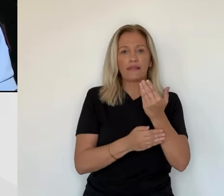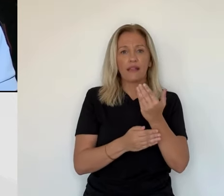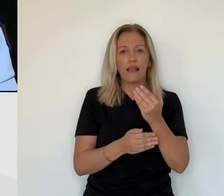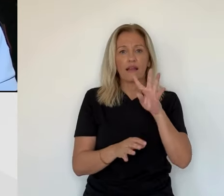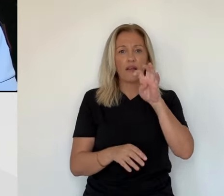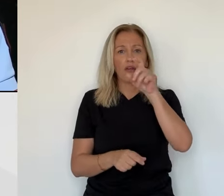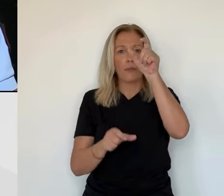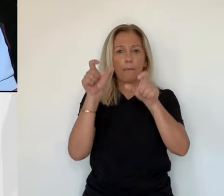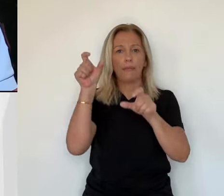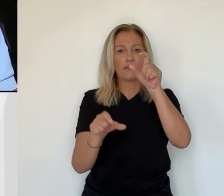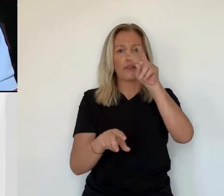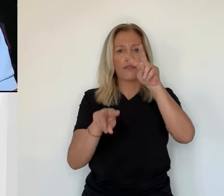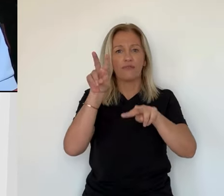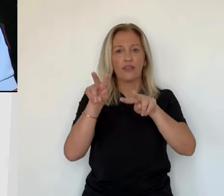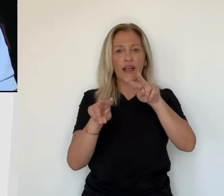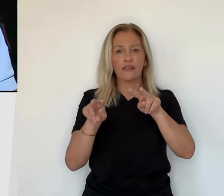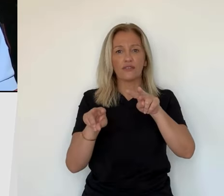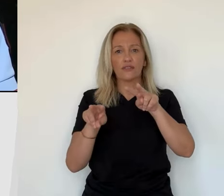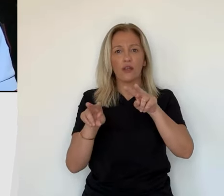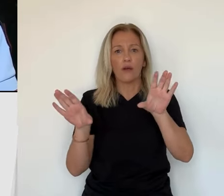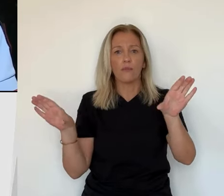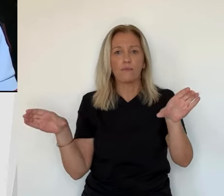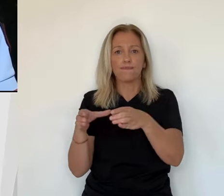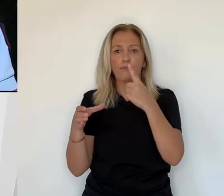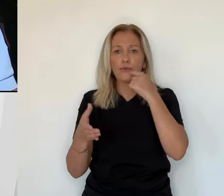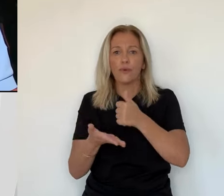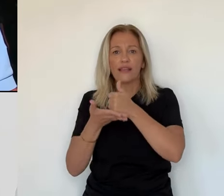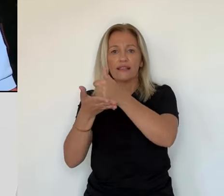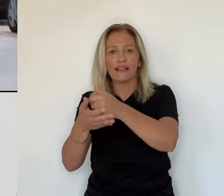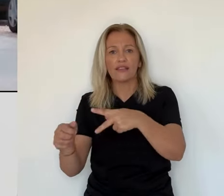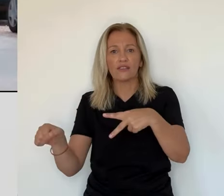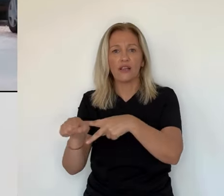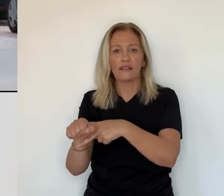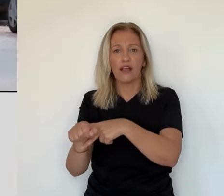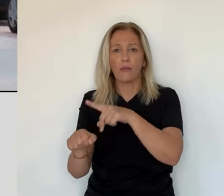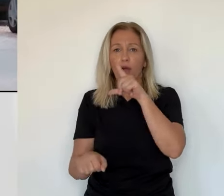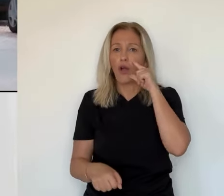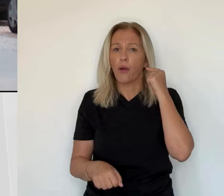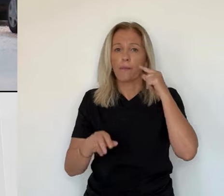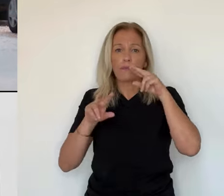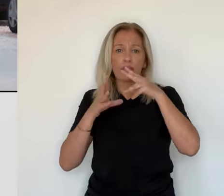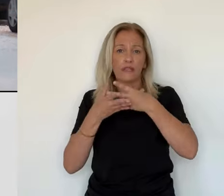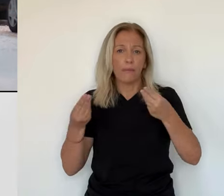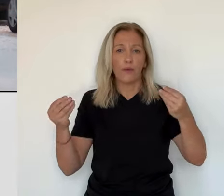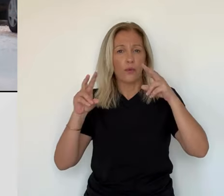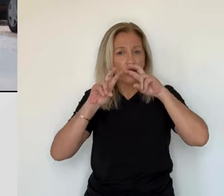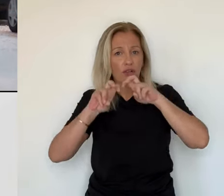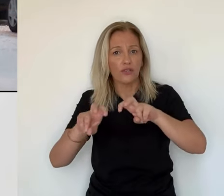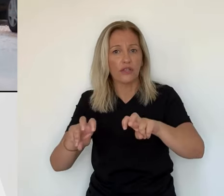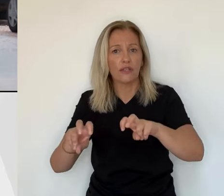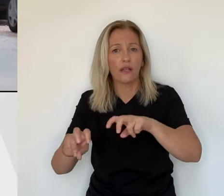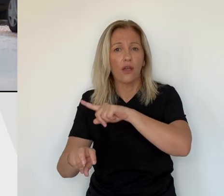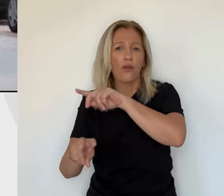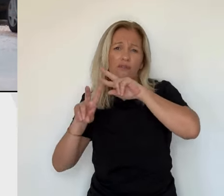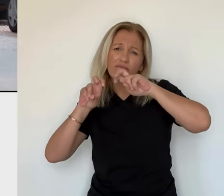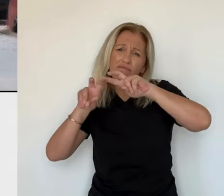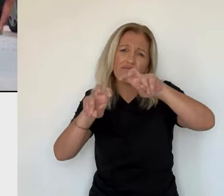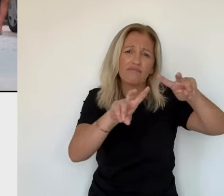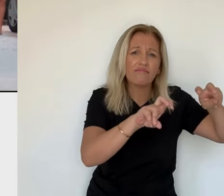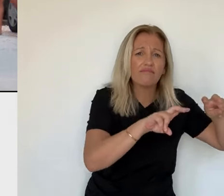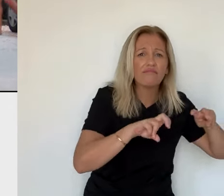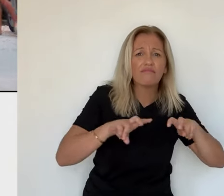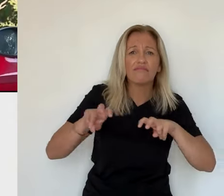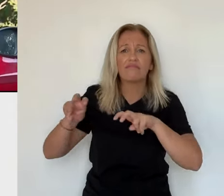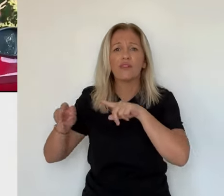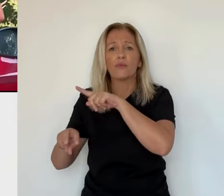déployé un petit peu toutes les forces vives du village pour participer aux recherches. Une battue rassemblant une quarantaine d'habitants de Campo a été organisée dès